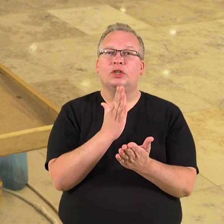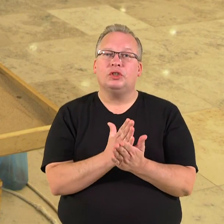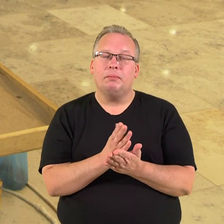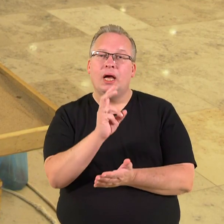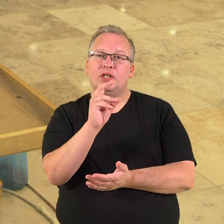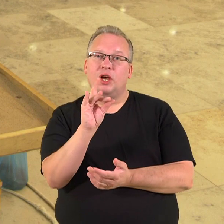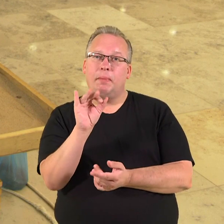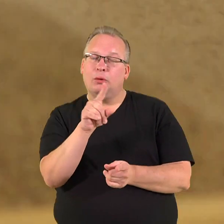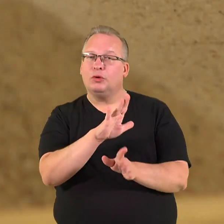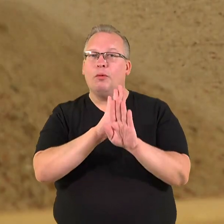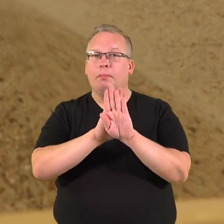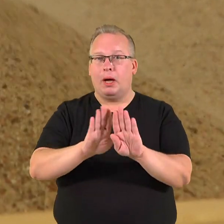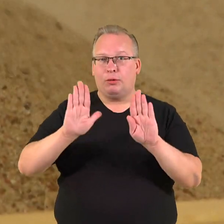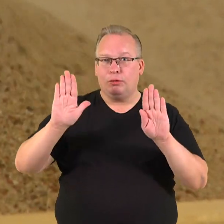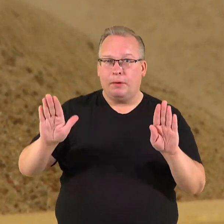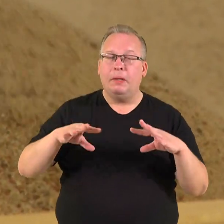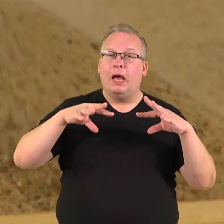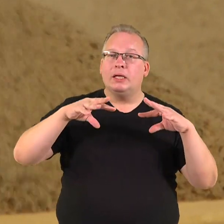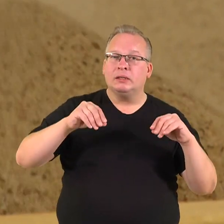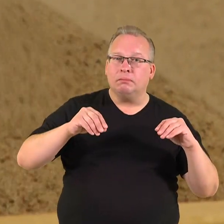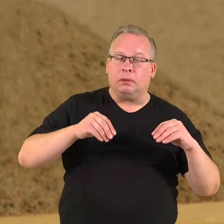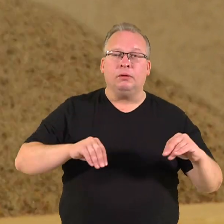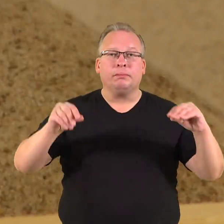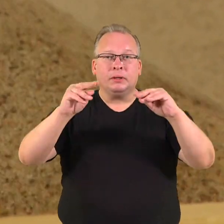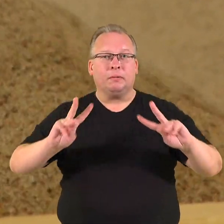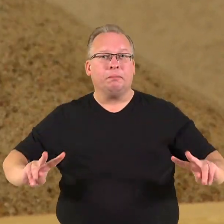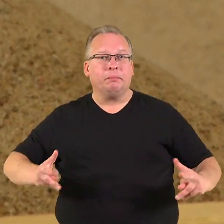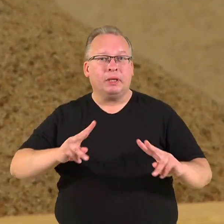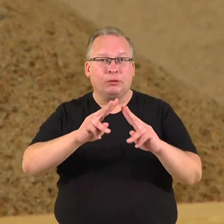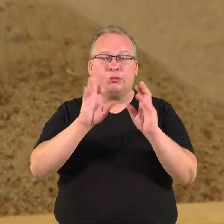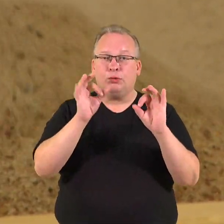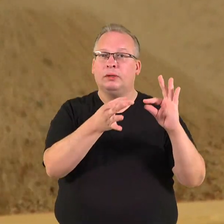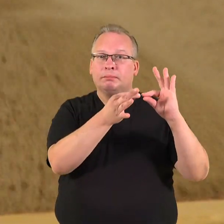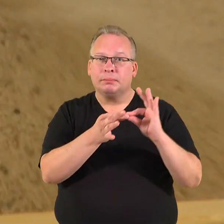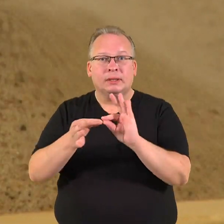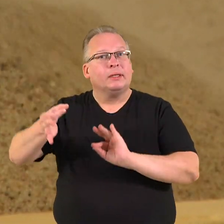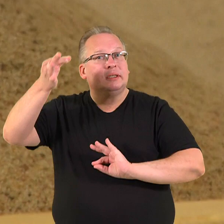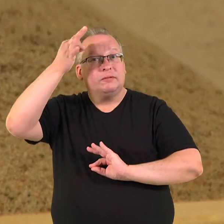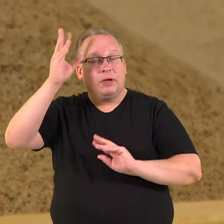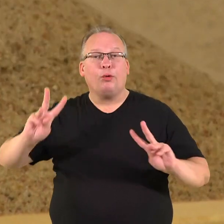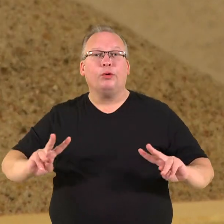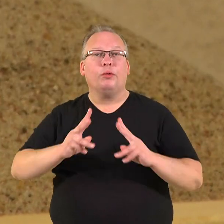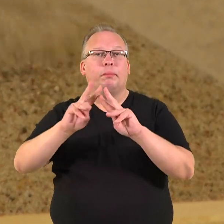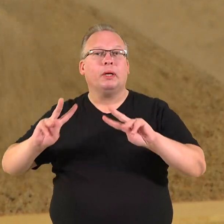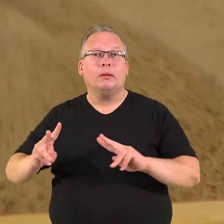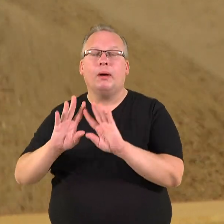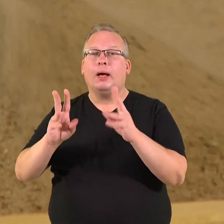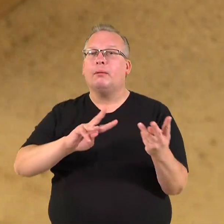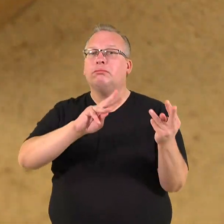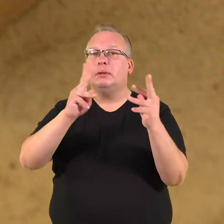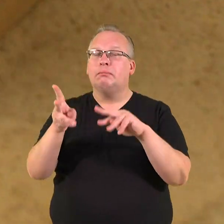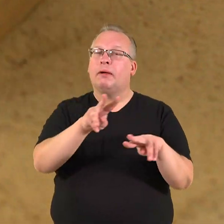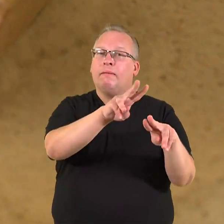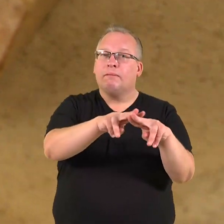Alfonso Čepausko paroda. Juk smėlio pilstimas pilių statymas gali būti siejamas su svajonių pilimis, su tuo, kaip keičiasi